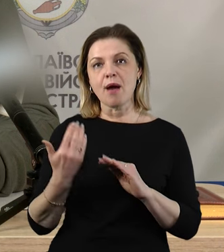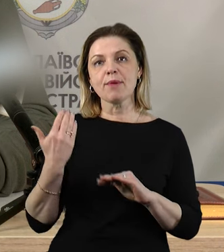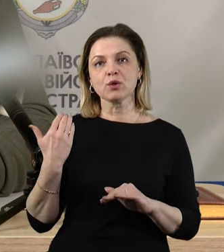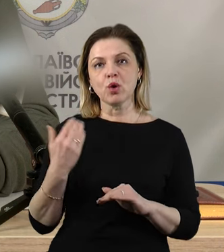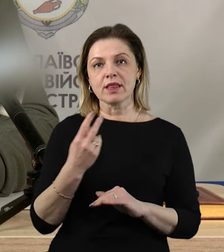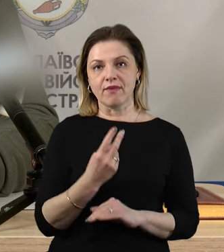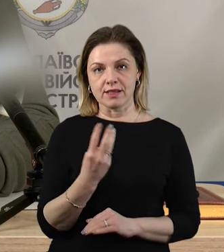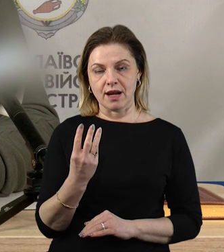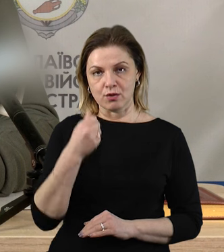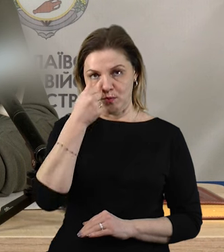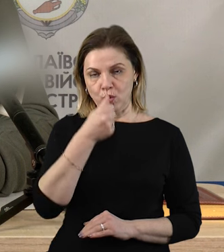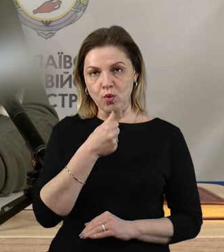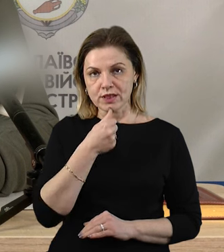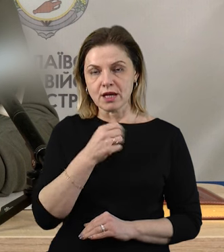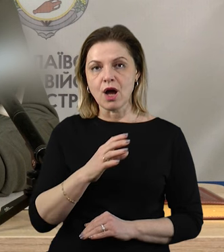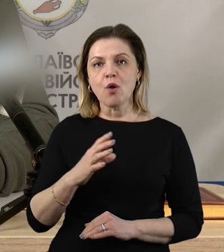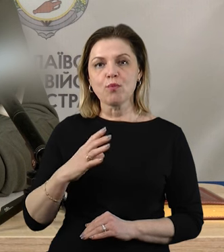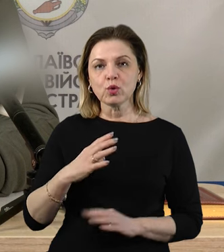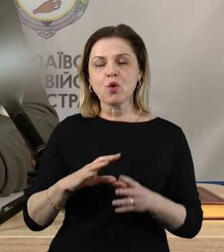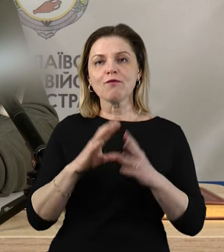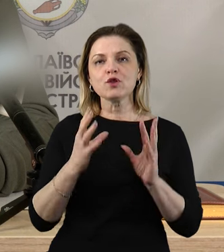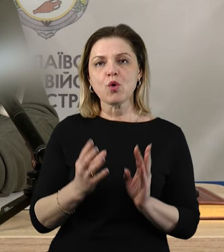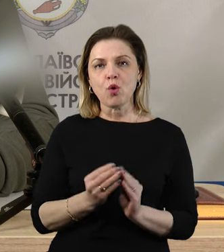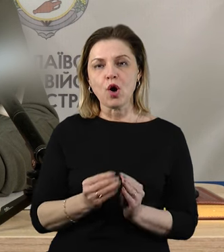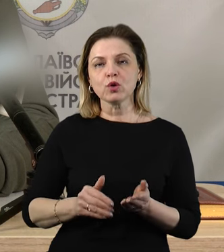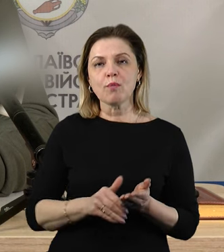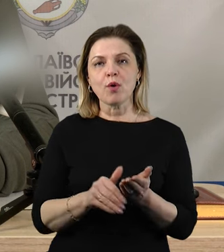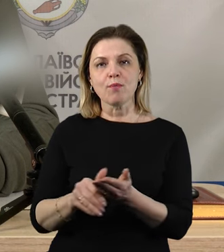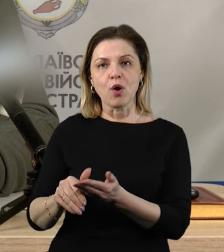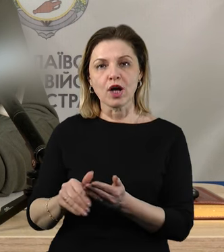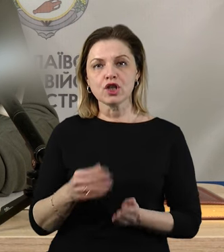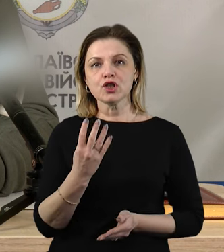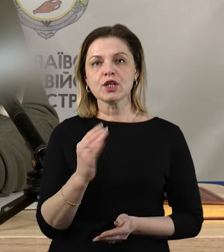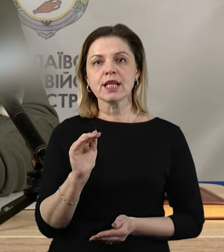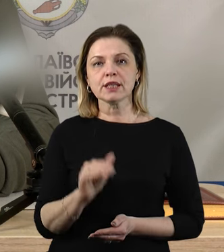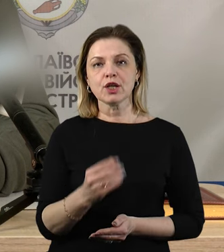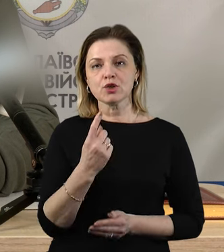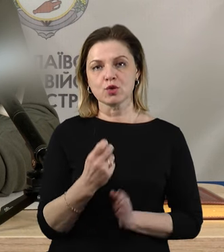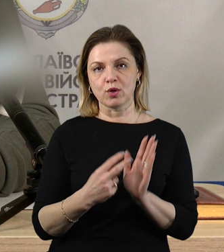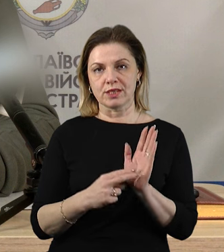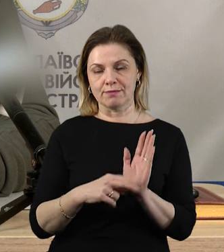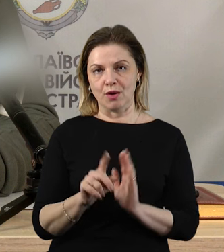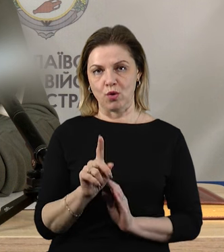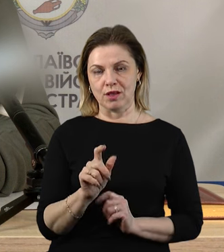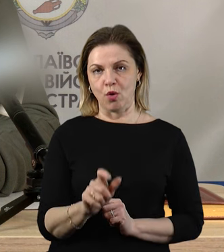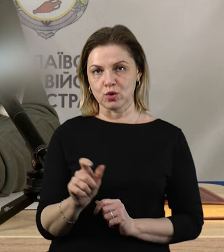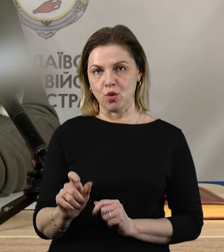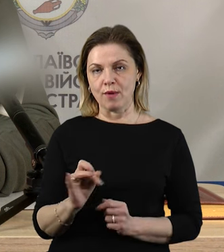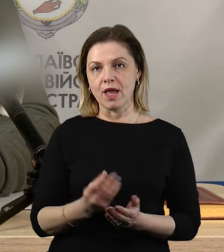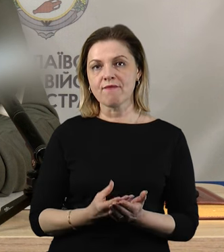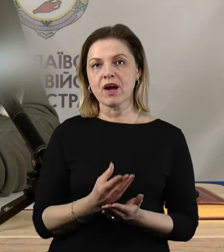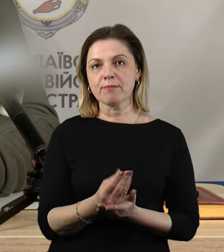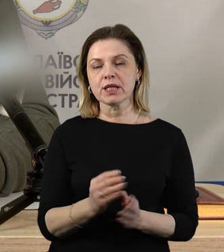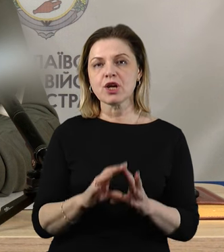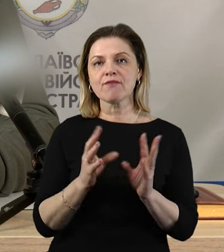2023 році, було всього охвачено допомогами 4171 особа і виплачено